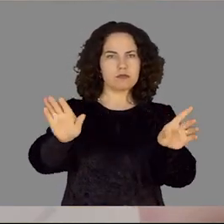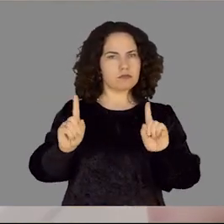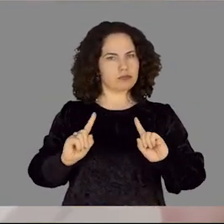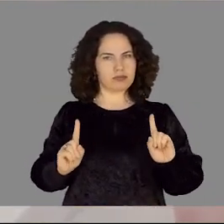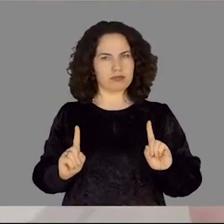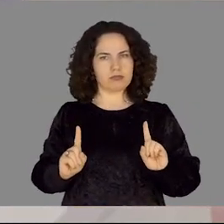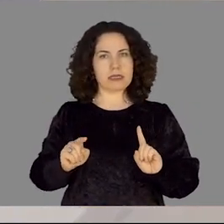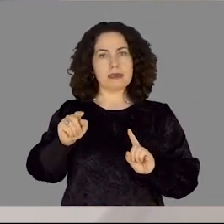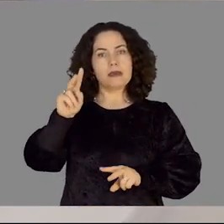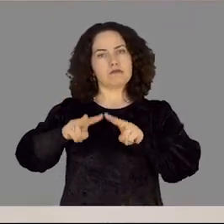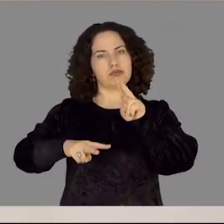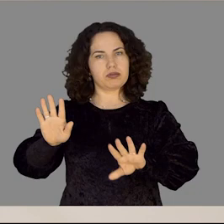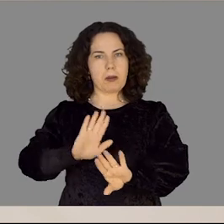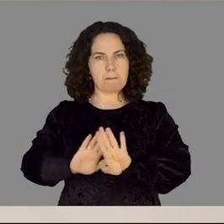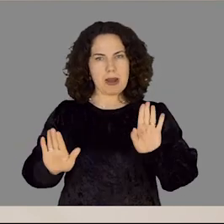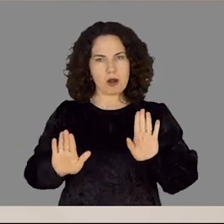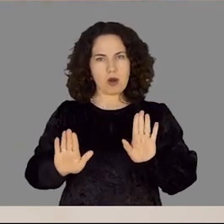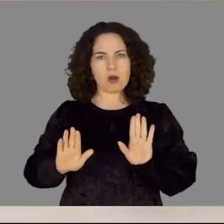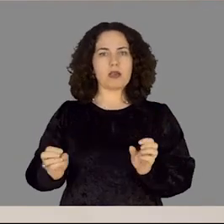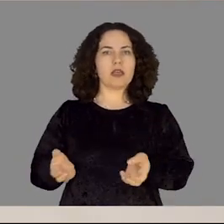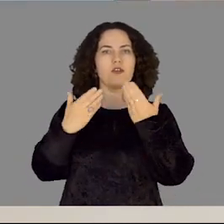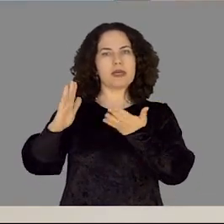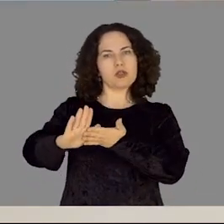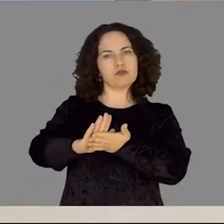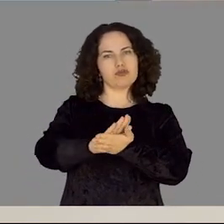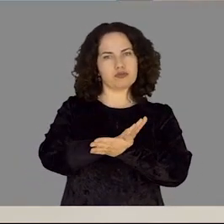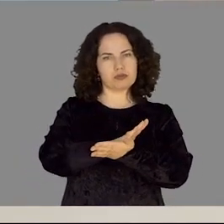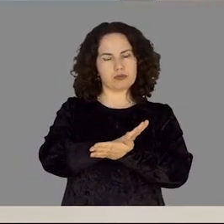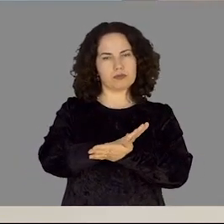Pas përfundimit të procesit zjedhore, të dhënat do të azjusohen.